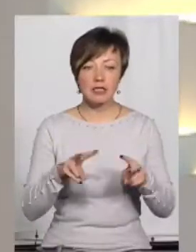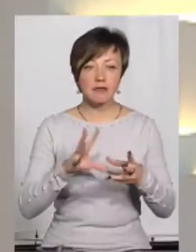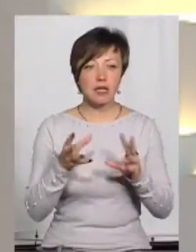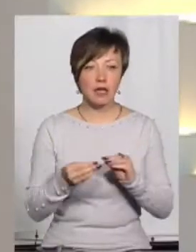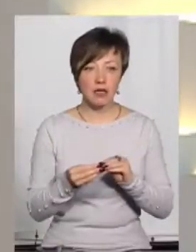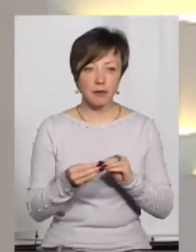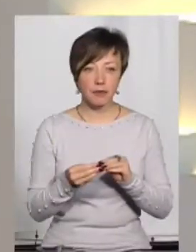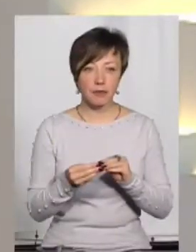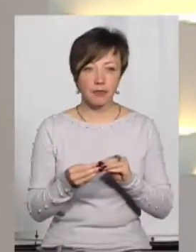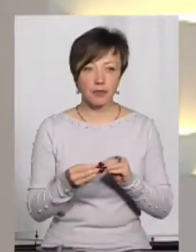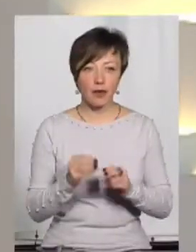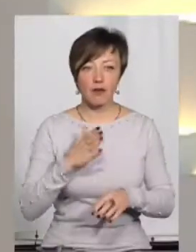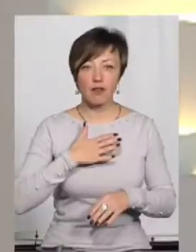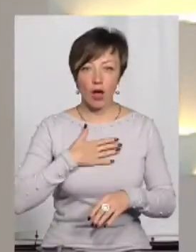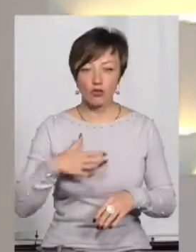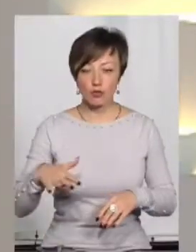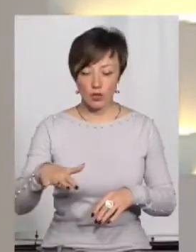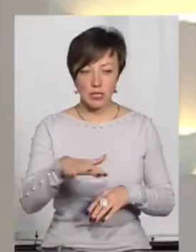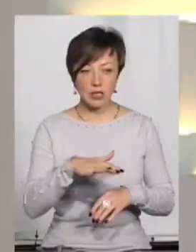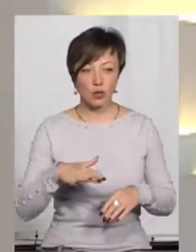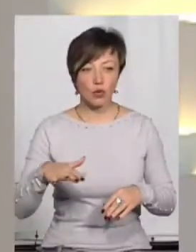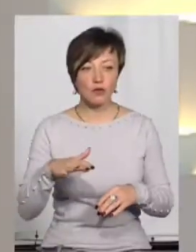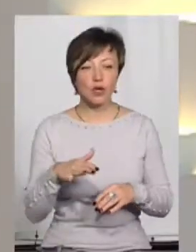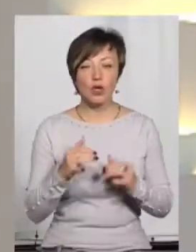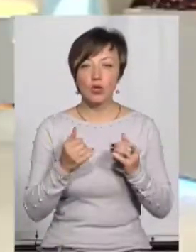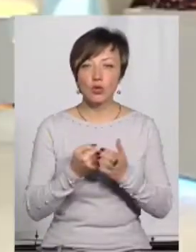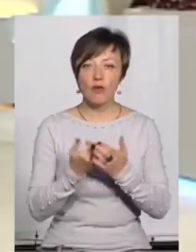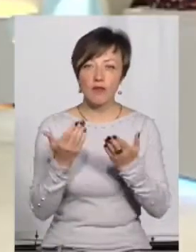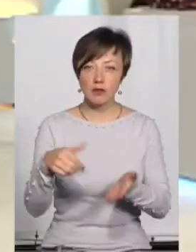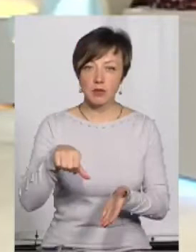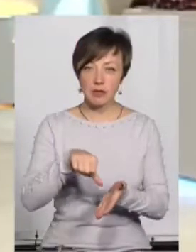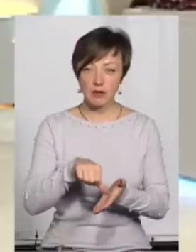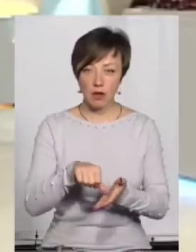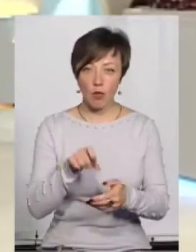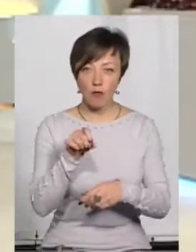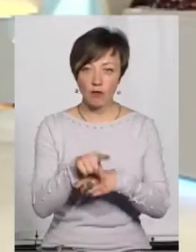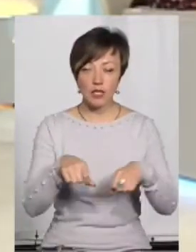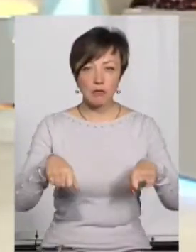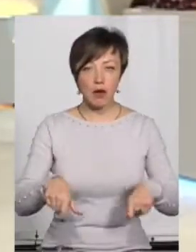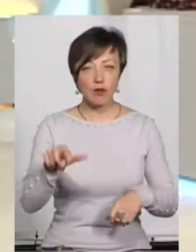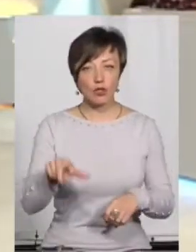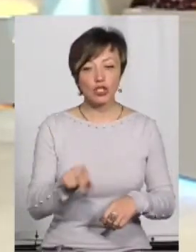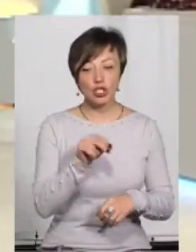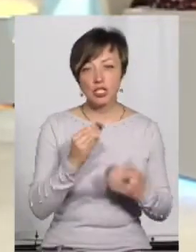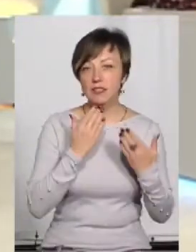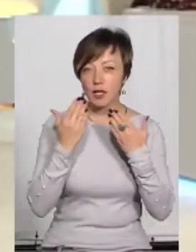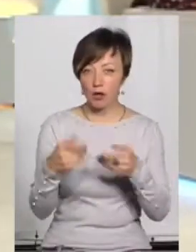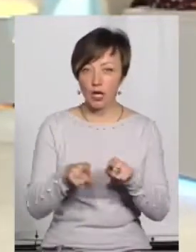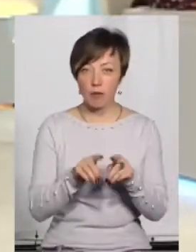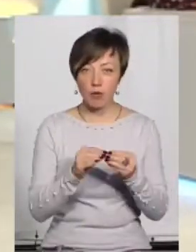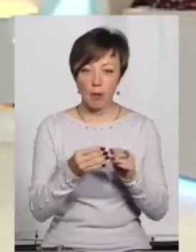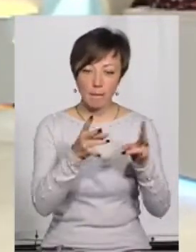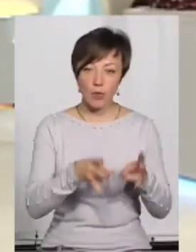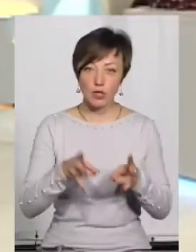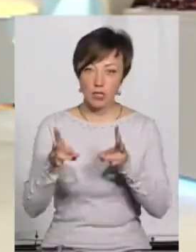взагалі в нашому середовищі. От до вас, як до представницю повноважного справ людини, чи звертаються з такими проблемами,